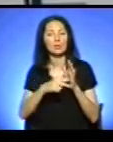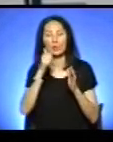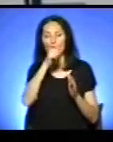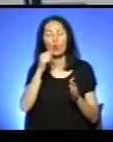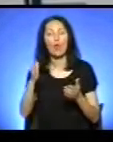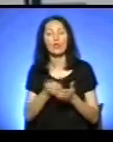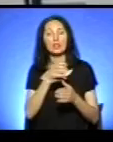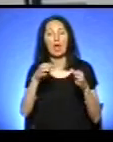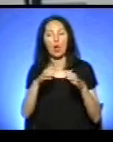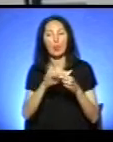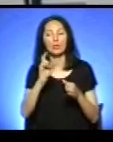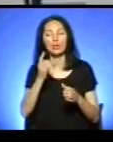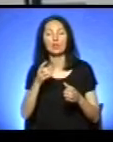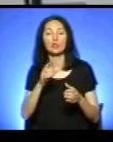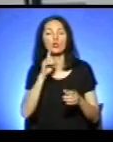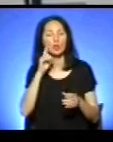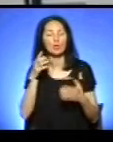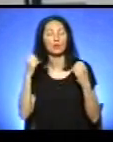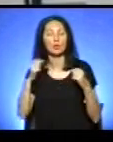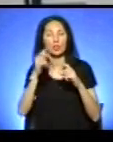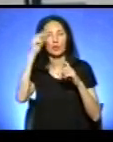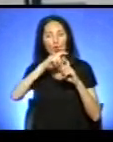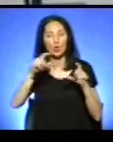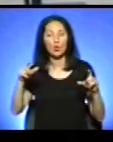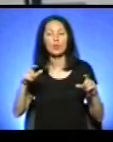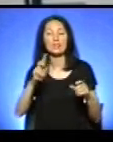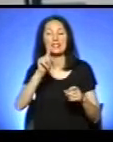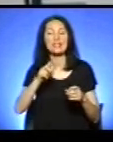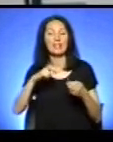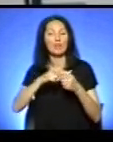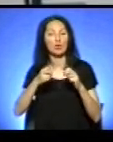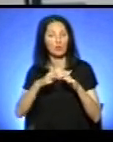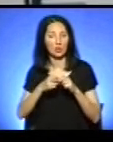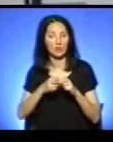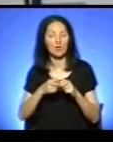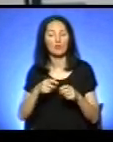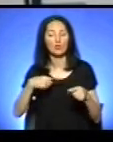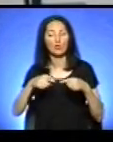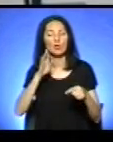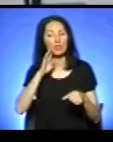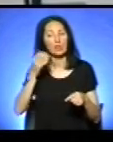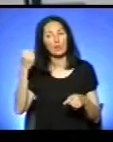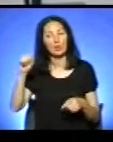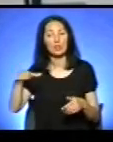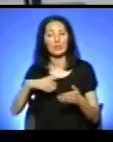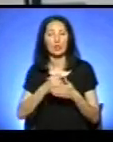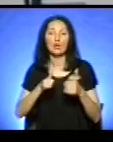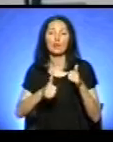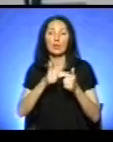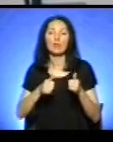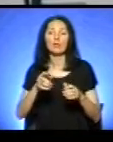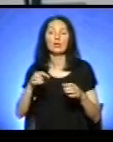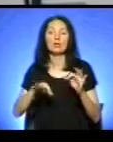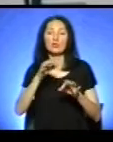виграла команда дитячо-юнацької спортивної школи номер 3 з Івано-Франківська. Футболістки перемогли своїх суперників збірну Херсонської